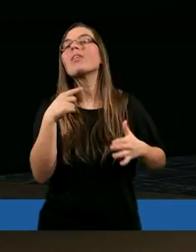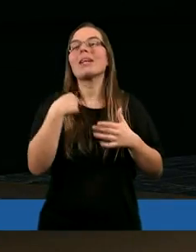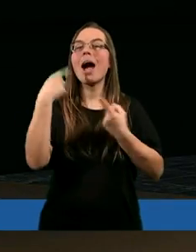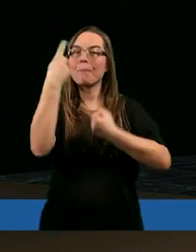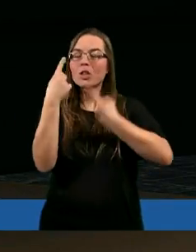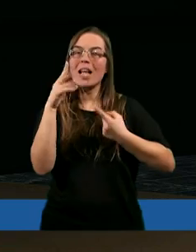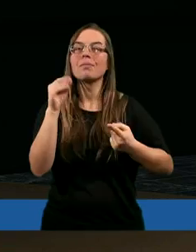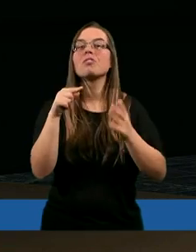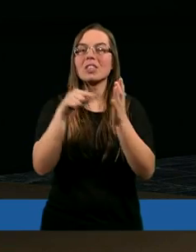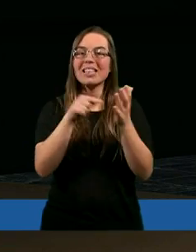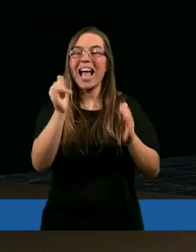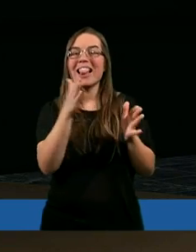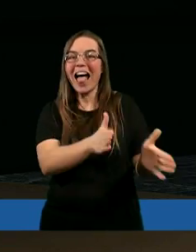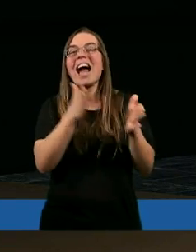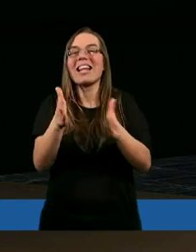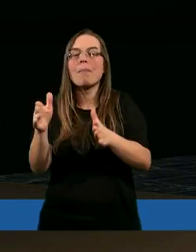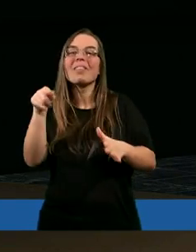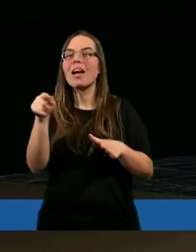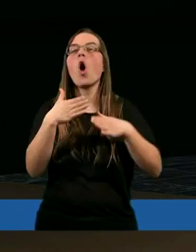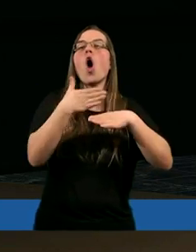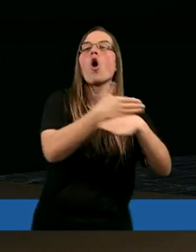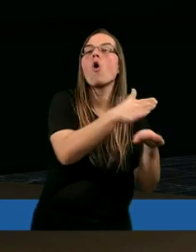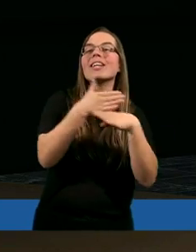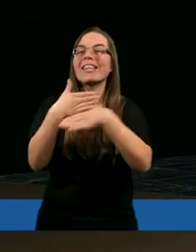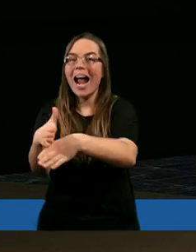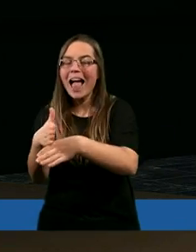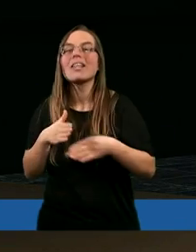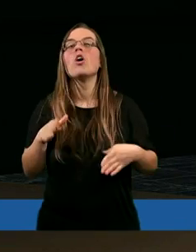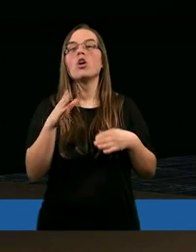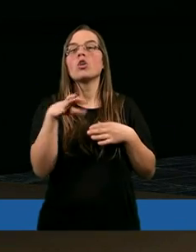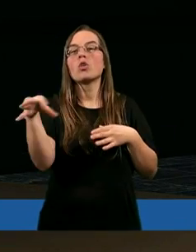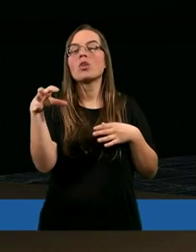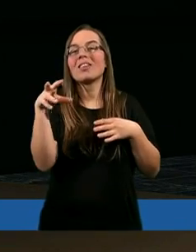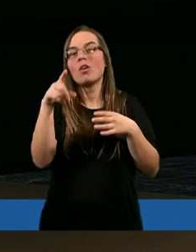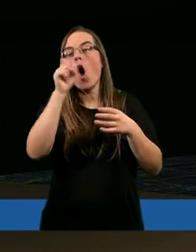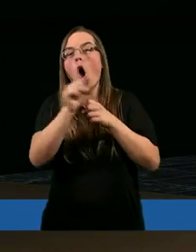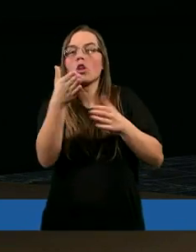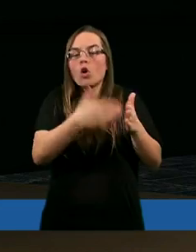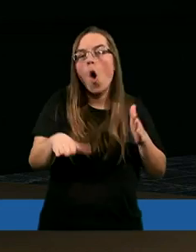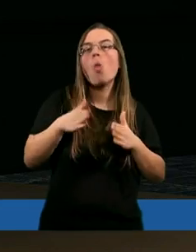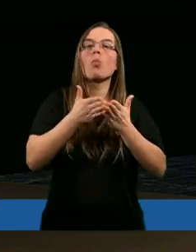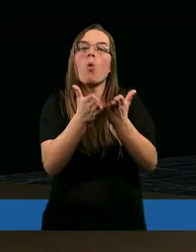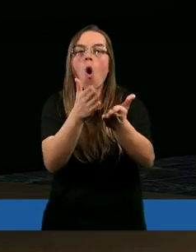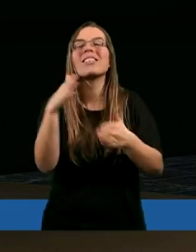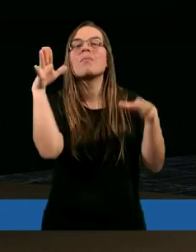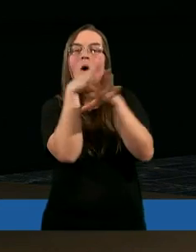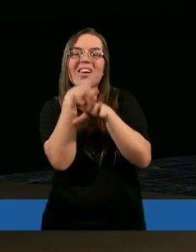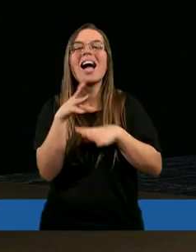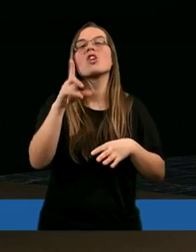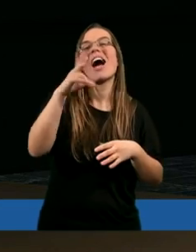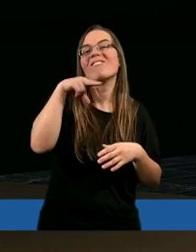jak następowało takie rozdzielenie wody od lądu, powietrza,